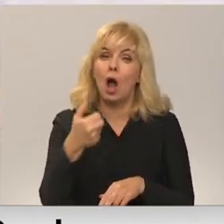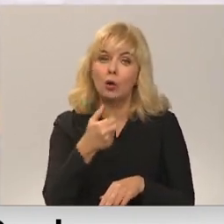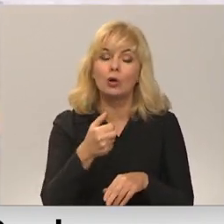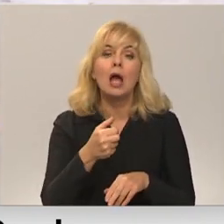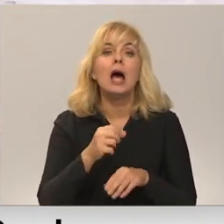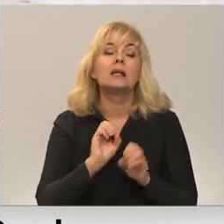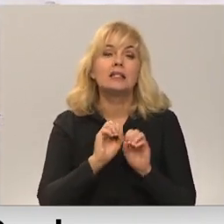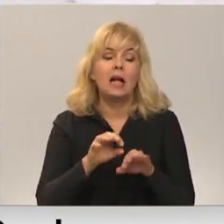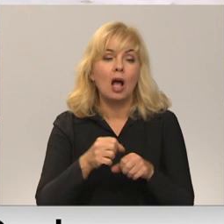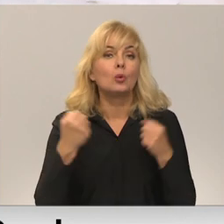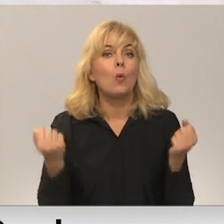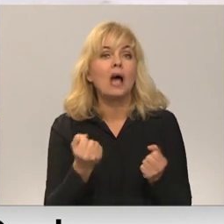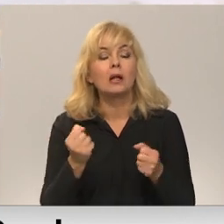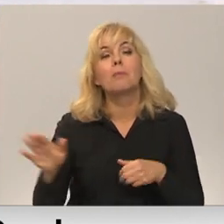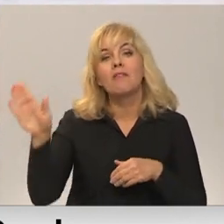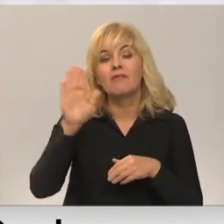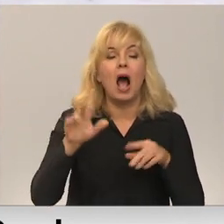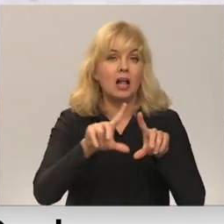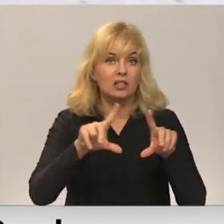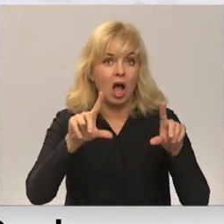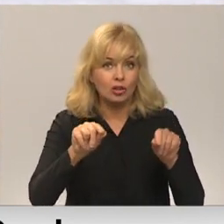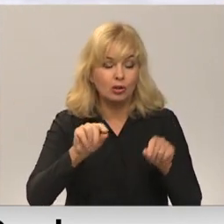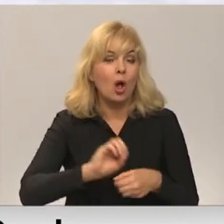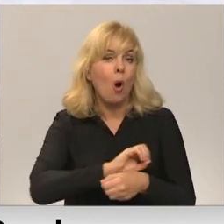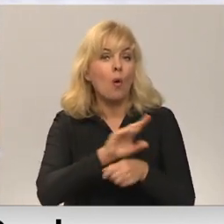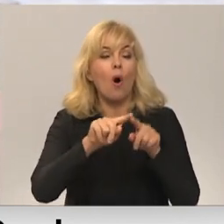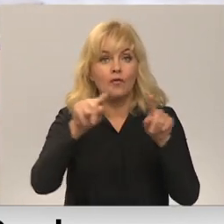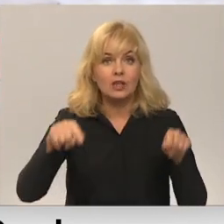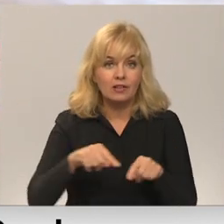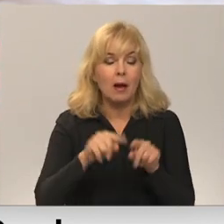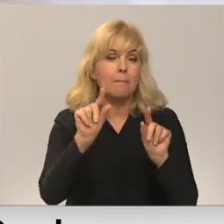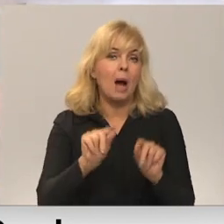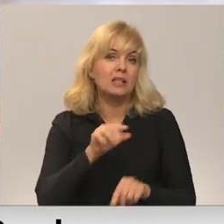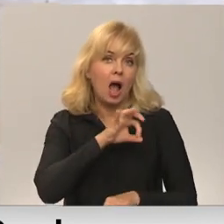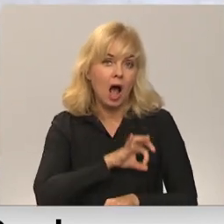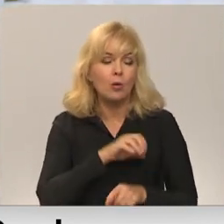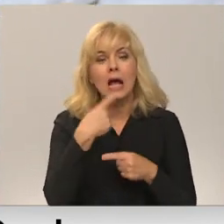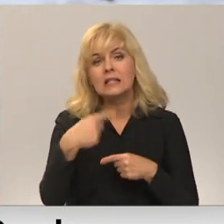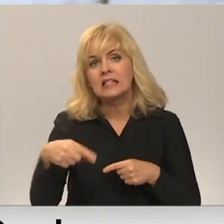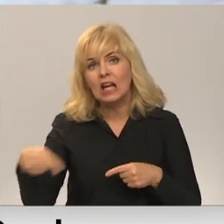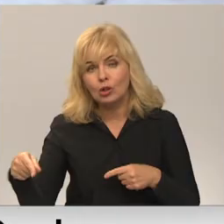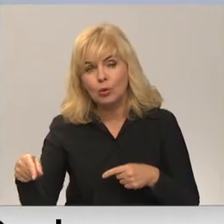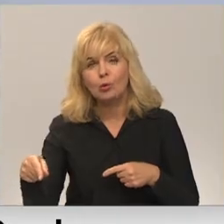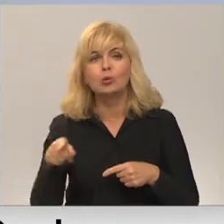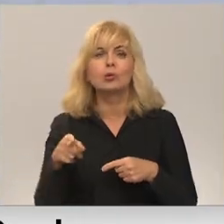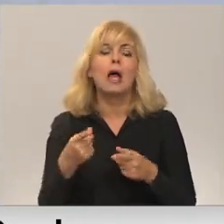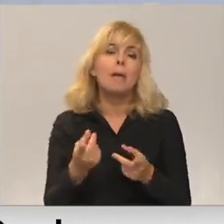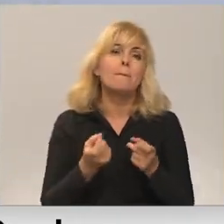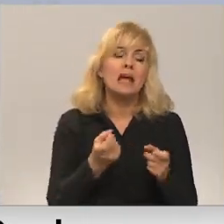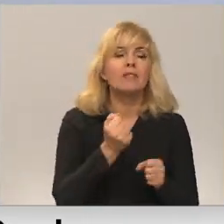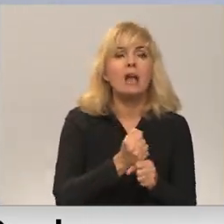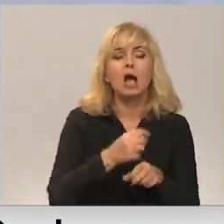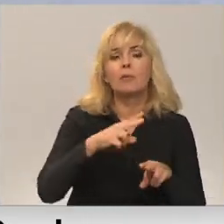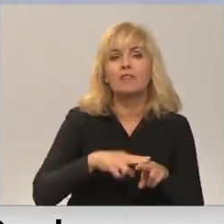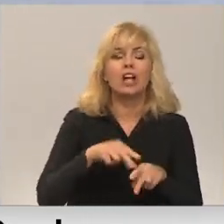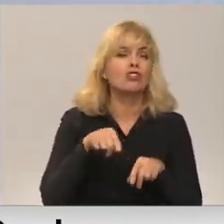nodarbinātības valsts aģentūrā. Covid certifikātu zemās algas, kā arī citu, pievilcīgāku darba vietu dēļ